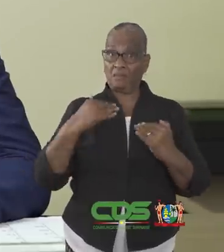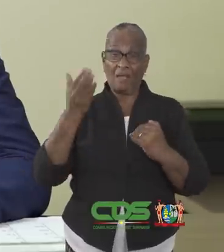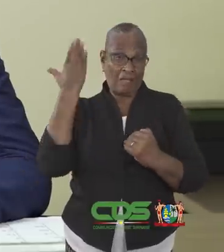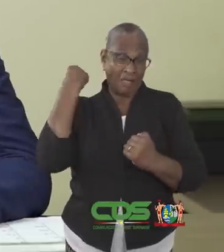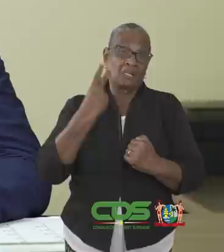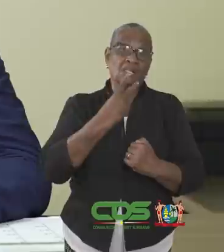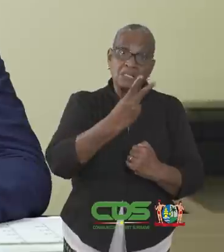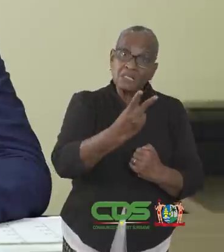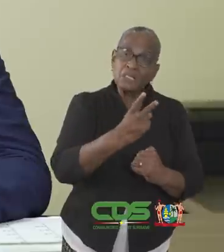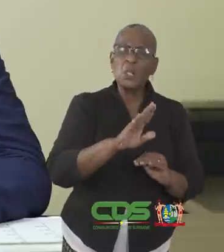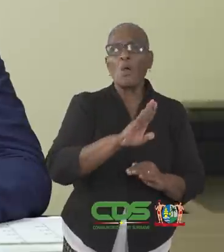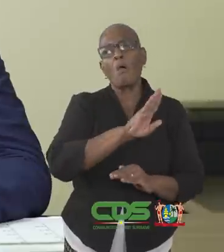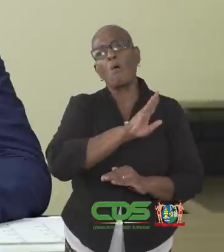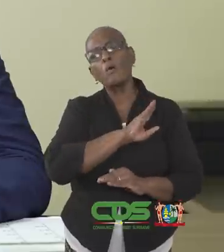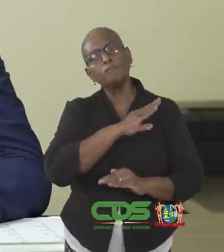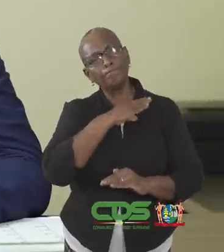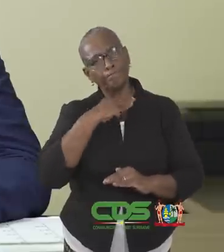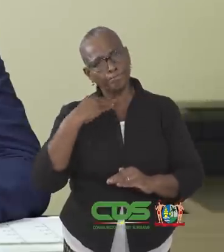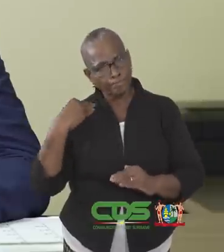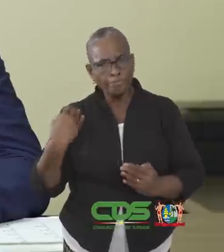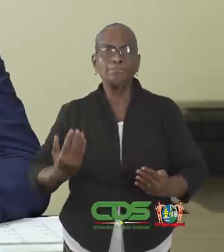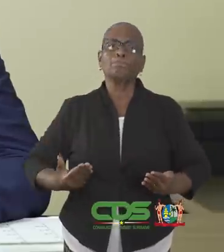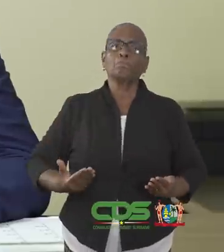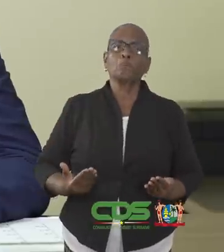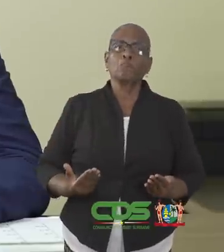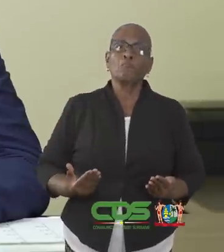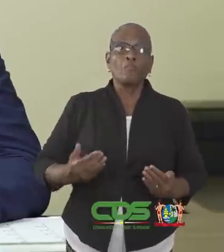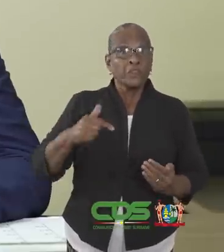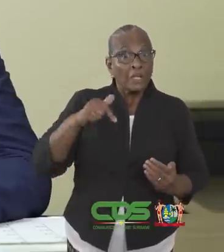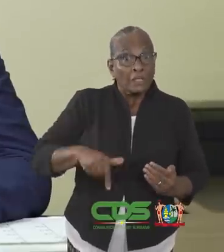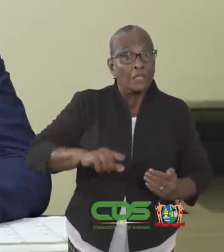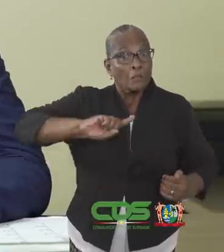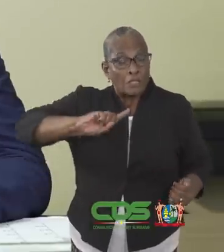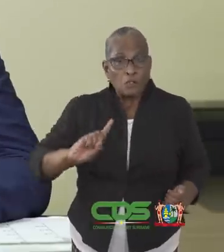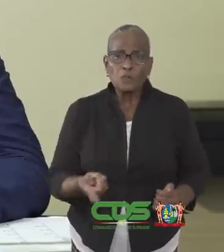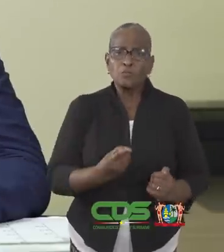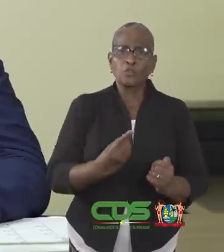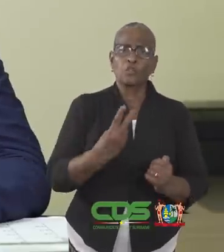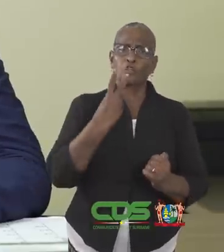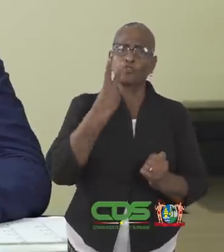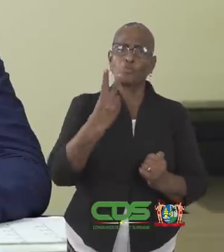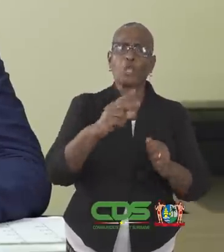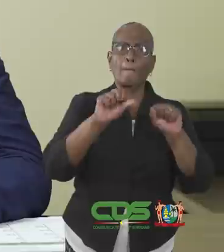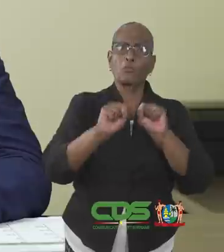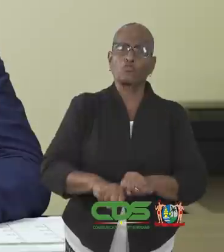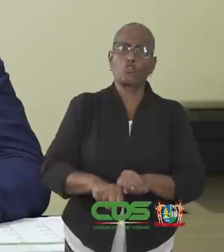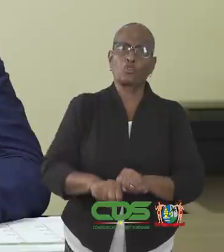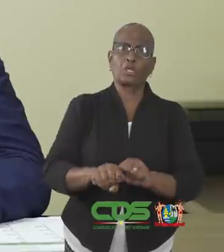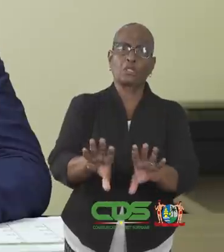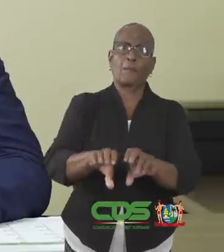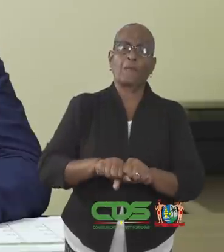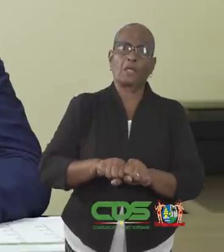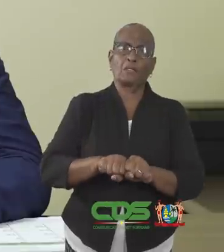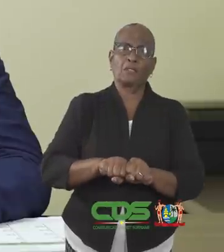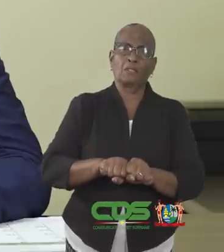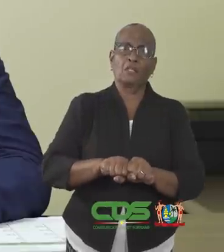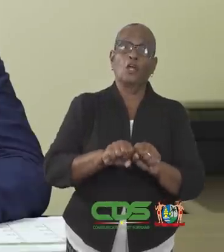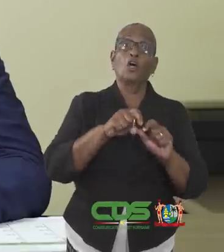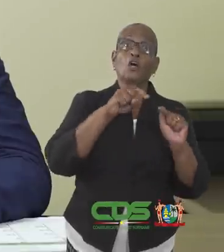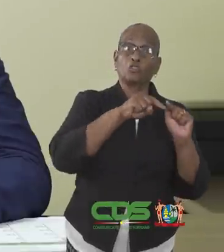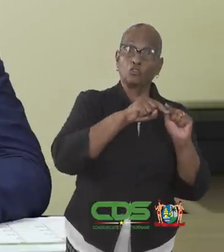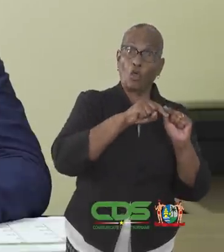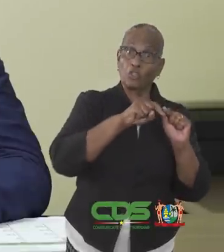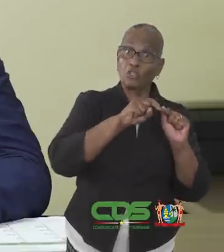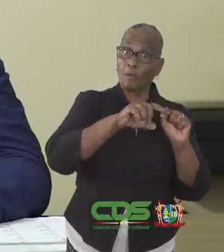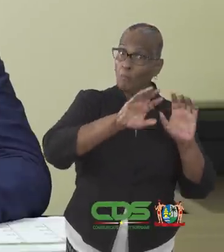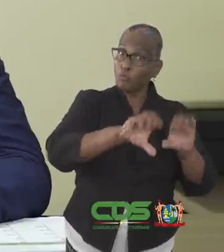eerder gezien hebben, overleden. Dit dwingt ons met spoed twee besluiten door te voeren, welke zullen